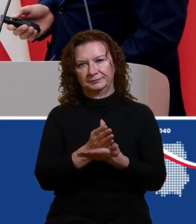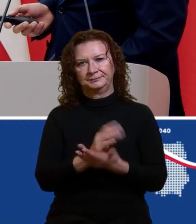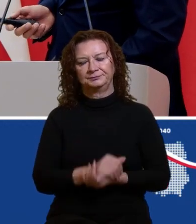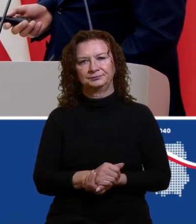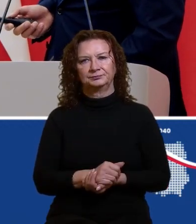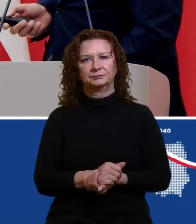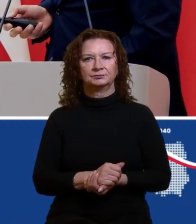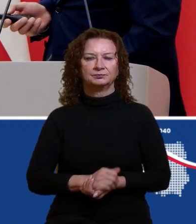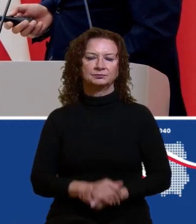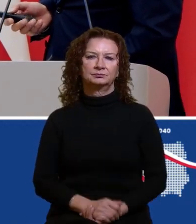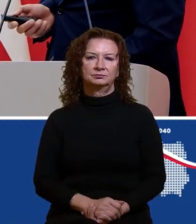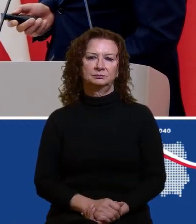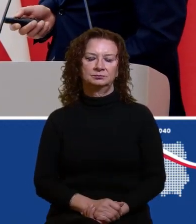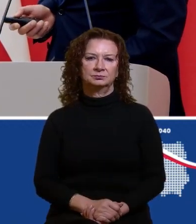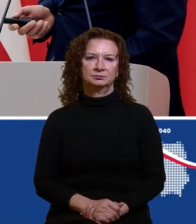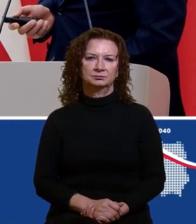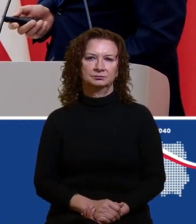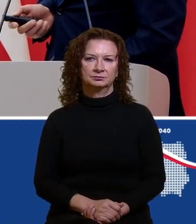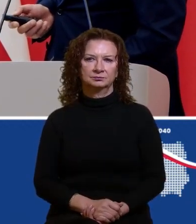prowadzonej polityki.